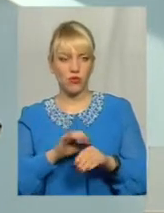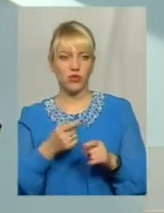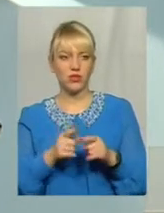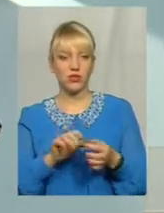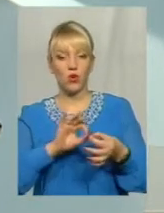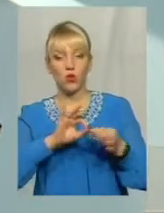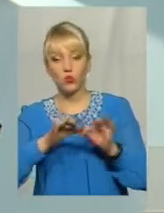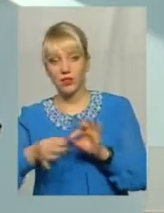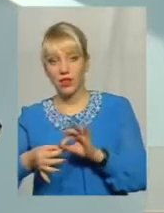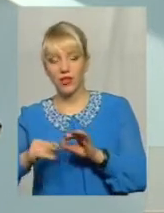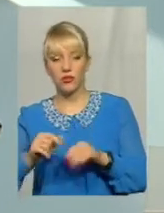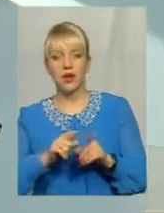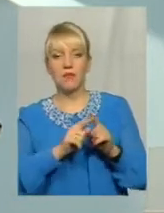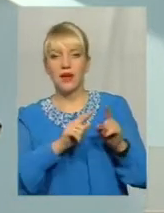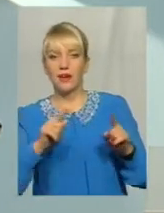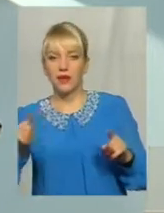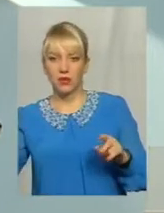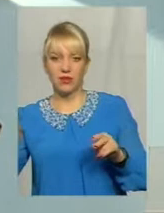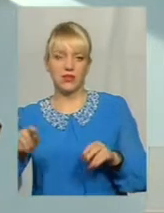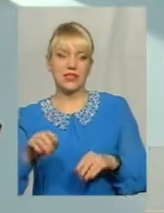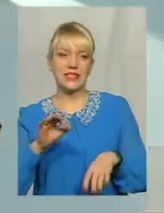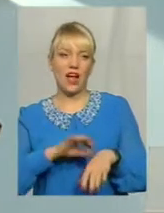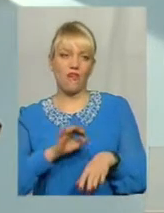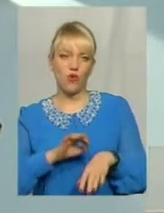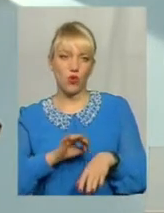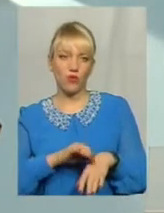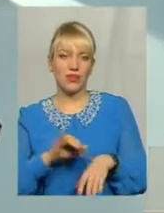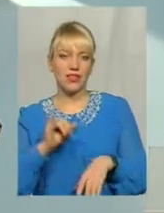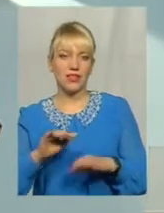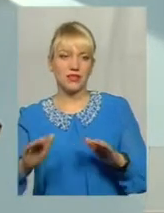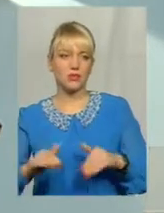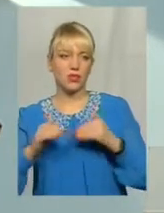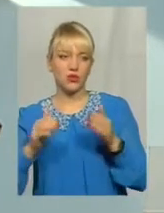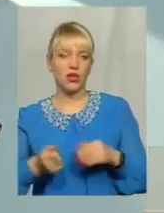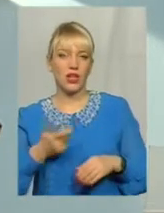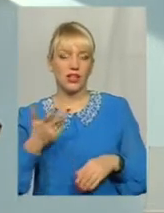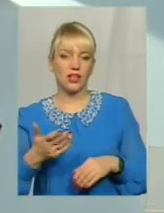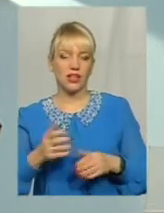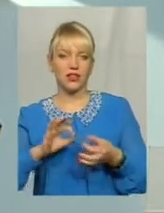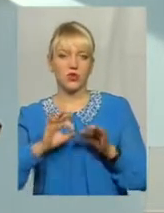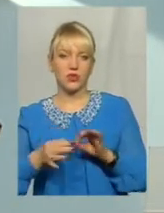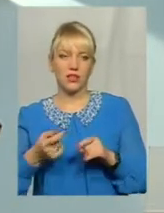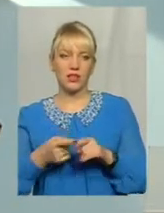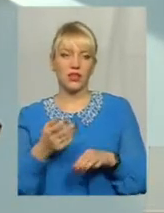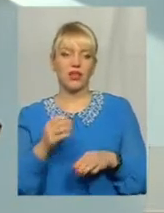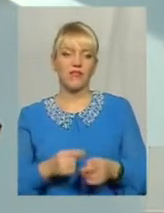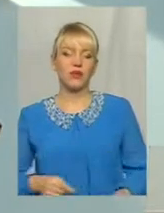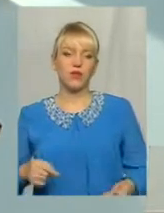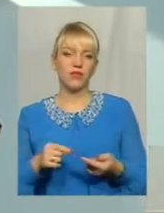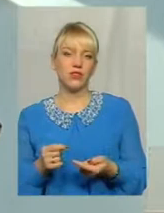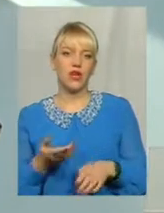ускладнює і перебіг захворювання, і збільшує кількість ускладнень, і, відповідно, поважчує його